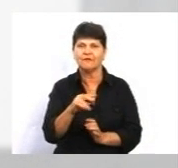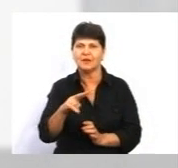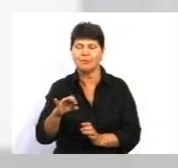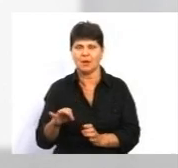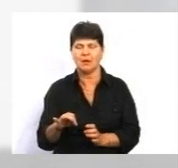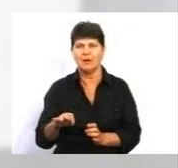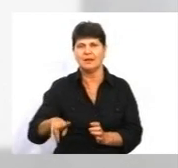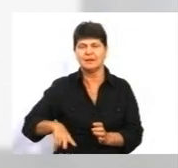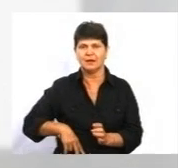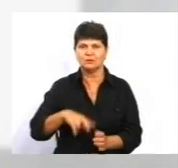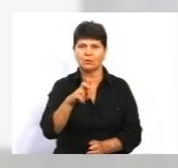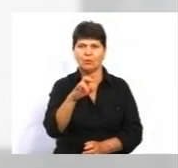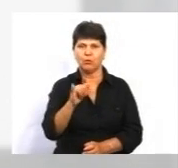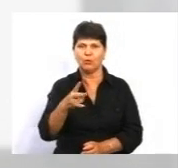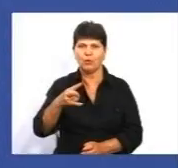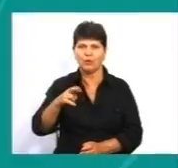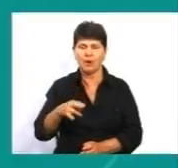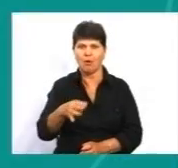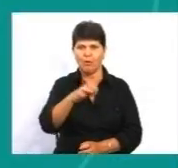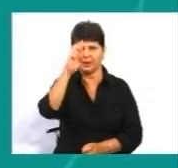освіти і науки облдержадміністрації.